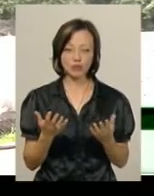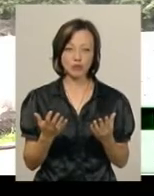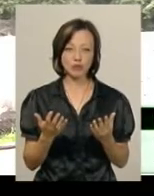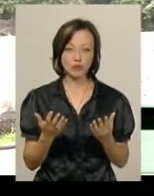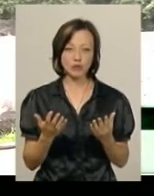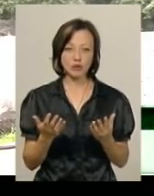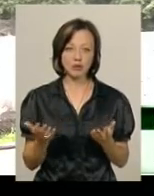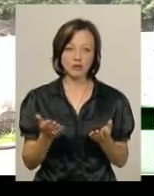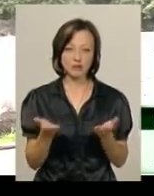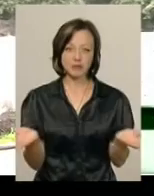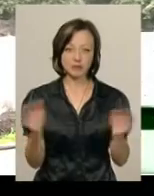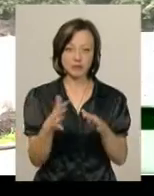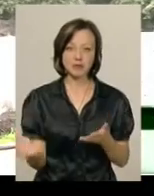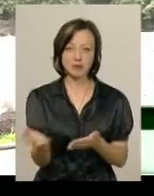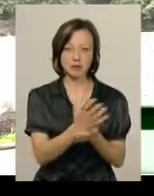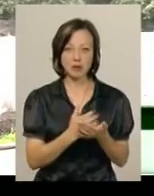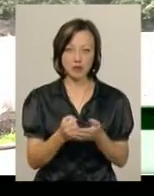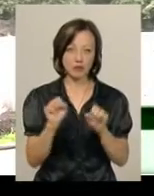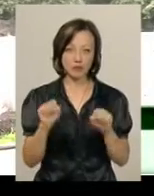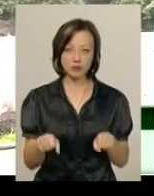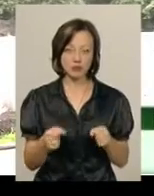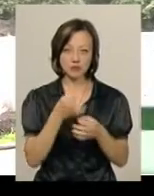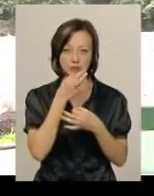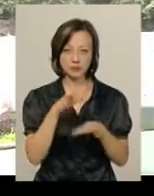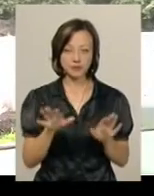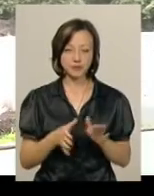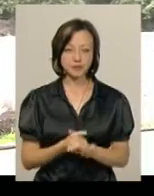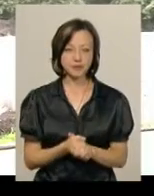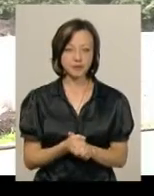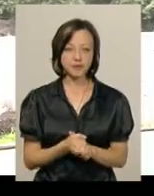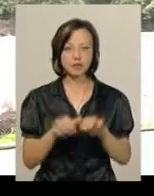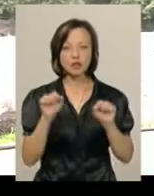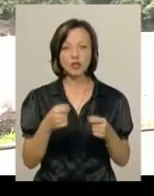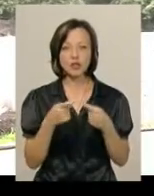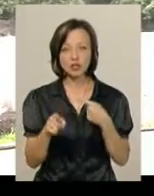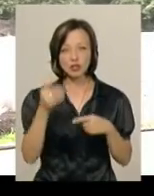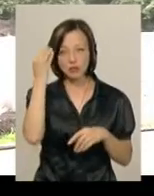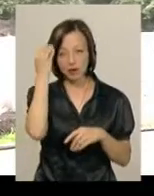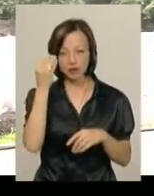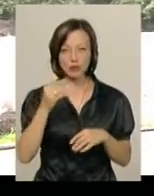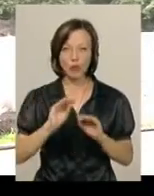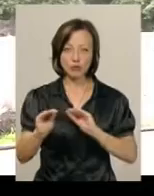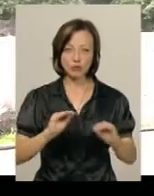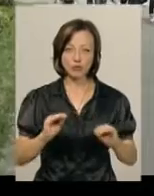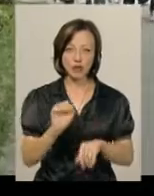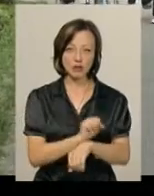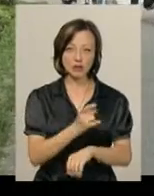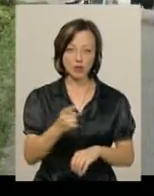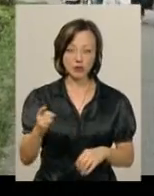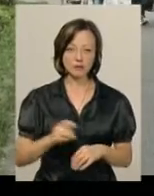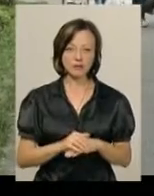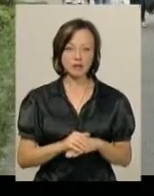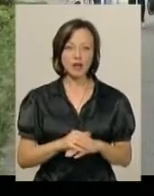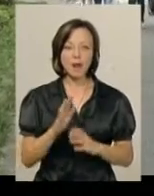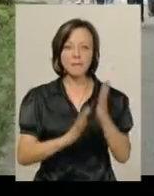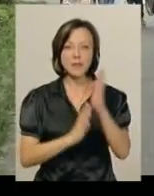борти і його забрали, якщо буде можливе якесь інше бачення облаштування стоянки. Хмельницький